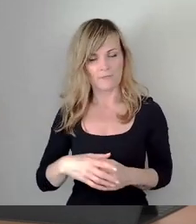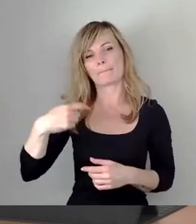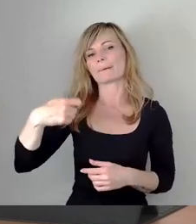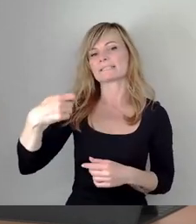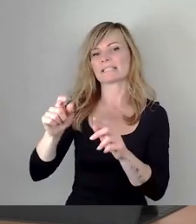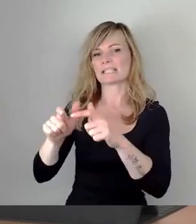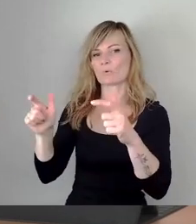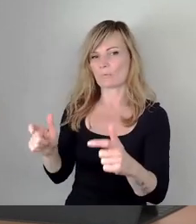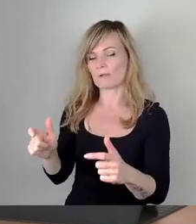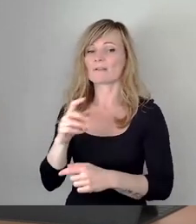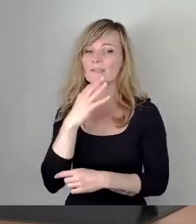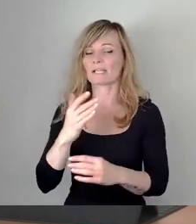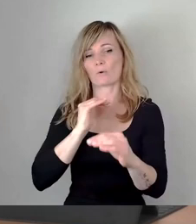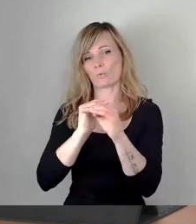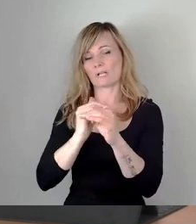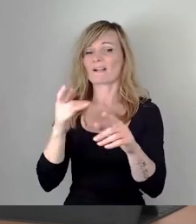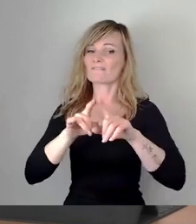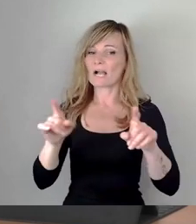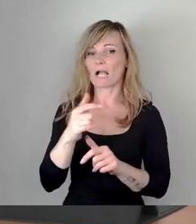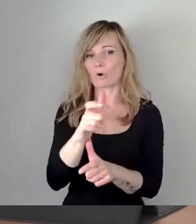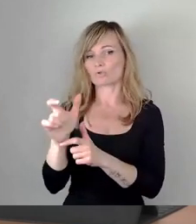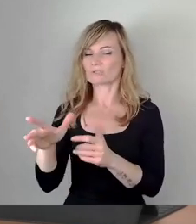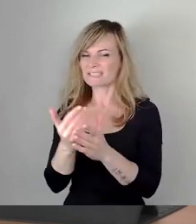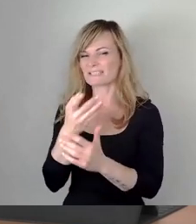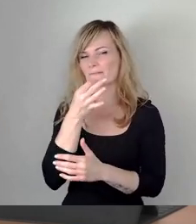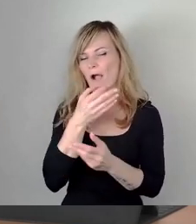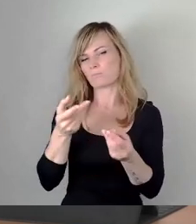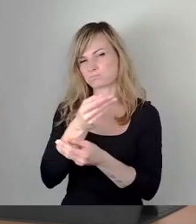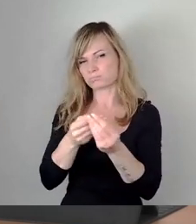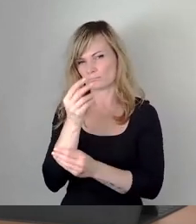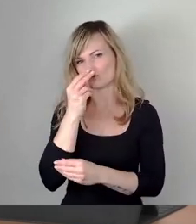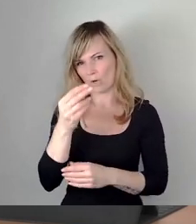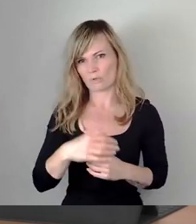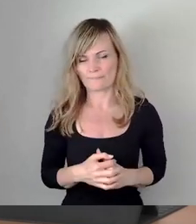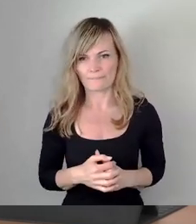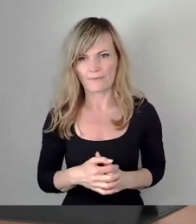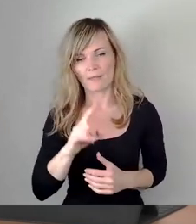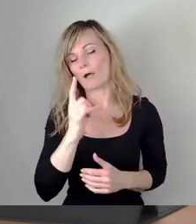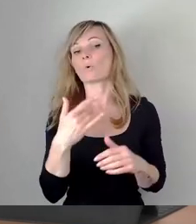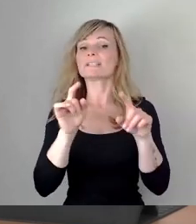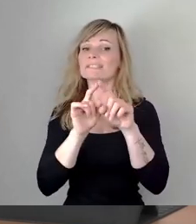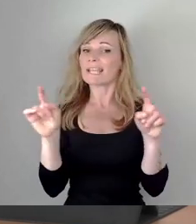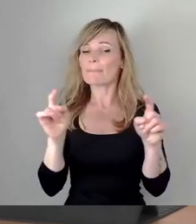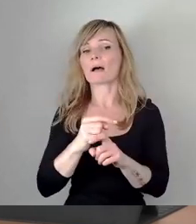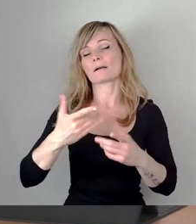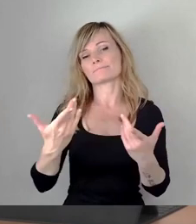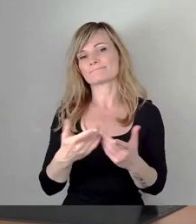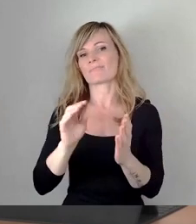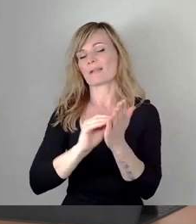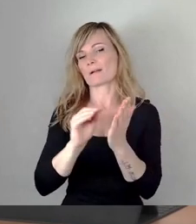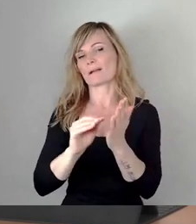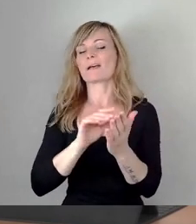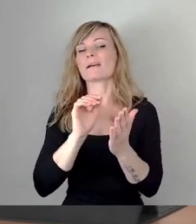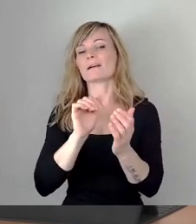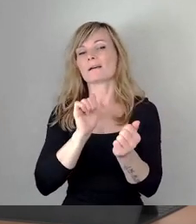Fachausschüssen, die sich mit diesen Fragen beschäftigen. Und gerade das Thema Bürokratieabbau ist ja eins, was über